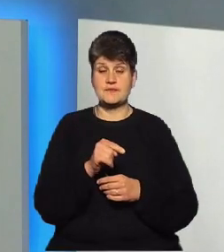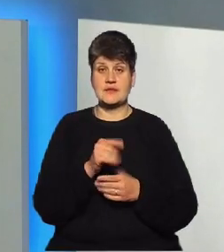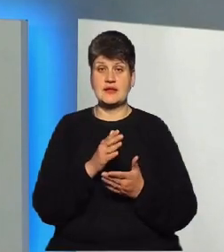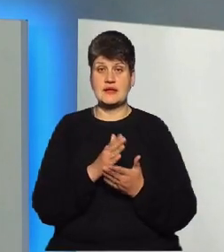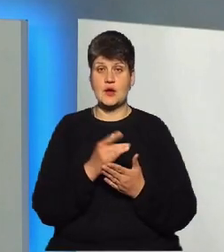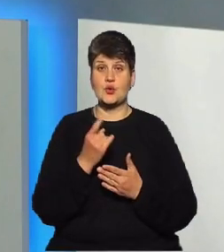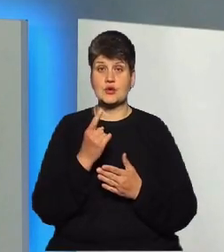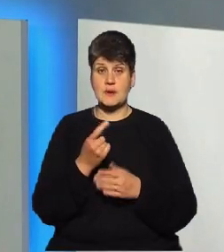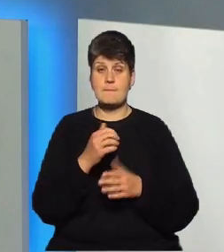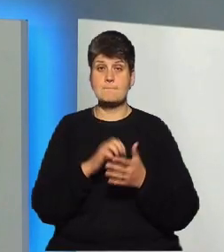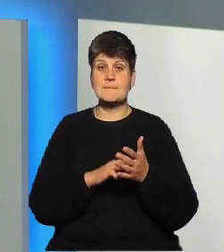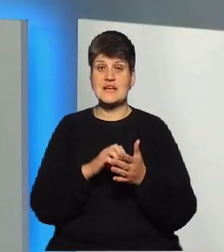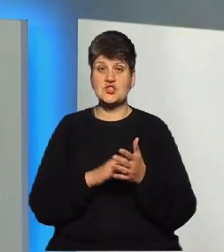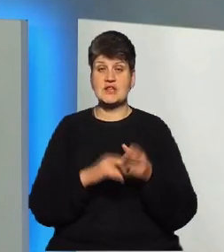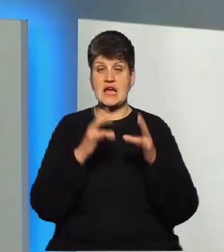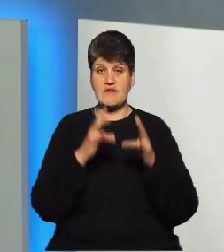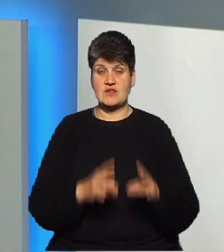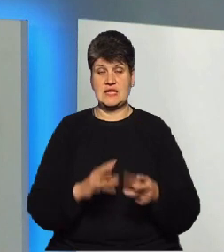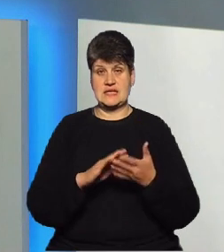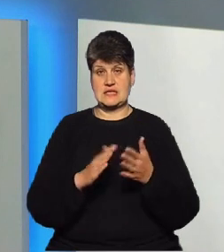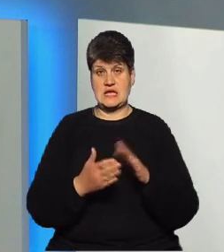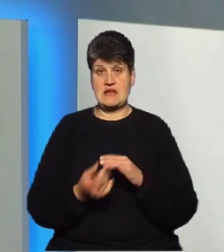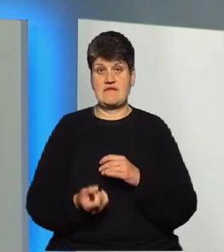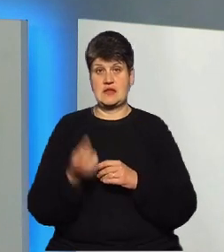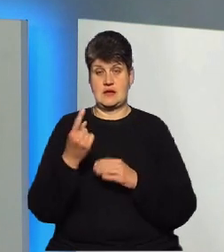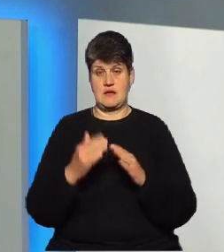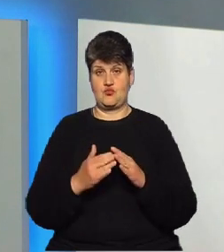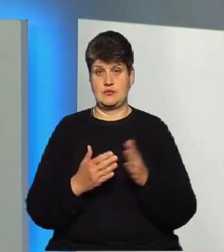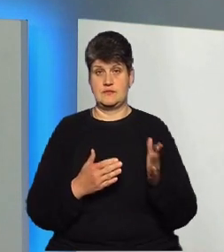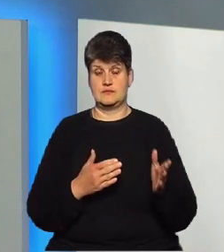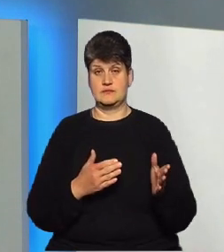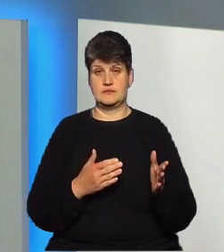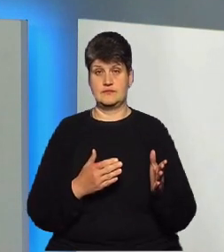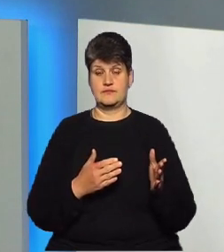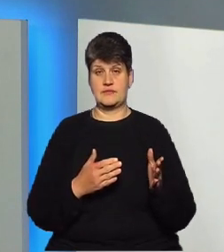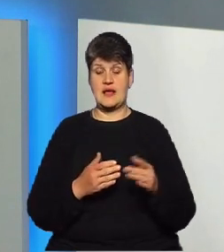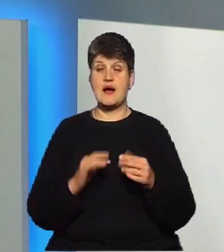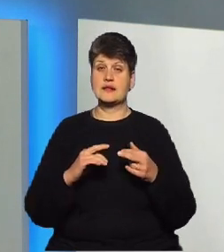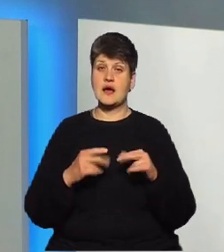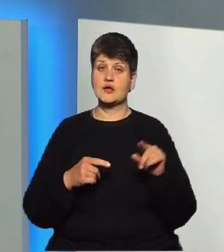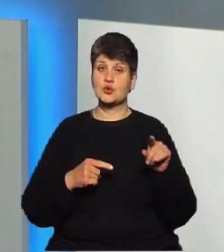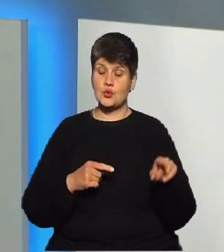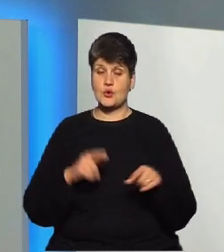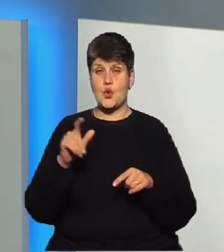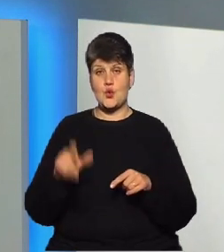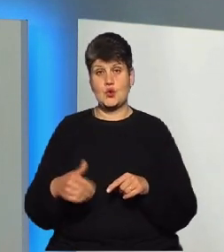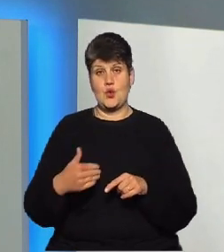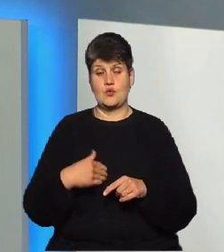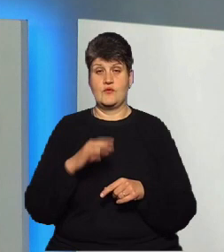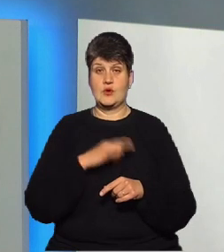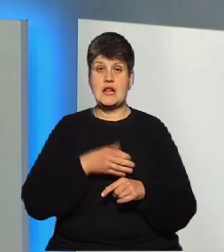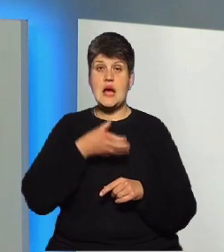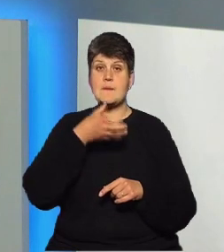основних причин аварійних ситуацій, які виникають в помешканнях. А натомість, якщо люди хочуть споживати для питних цілей